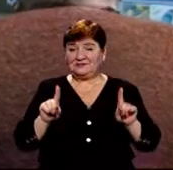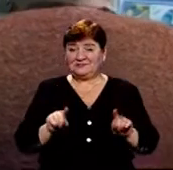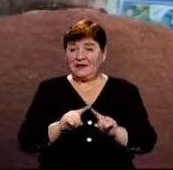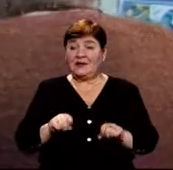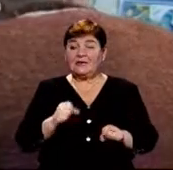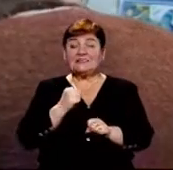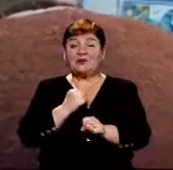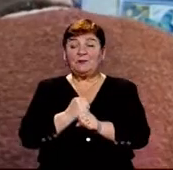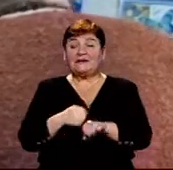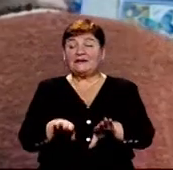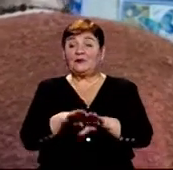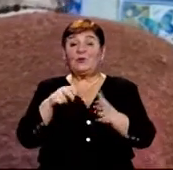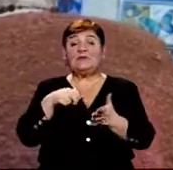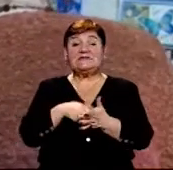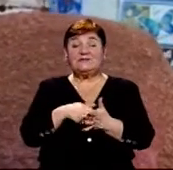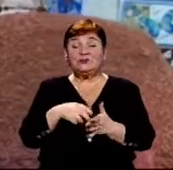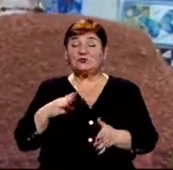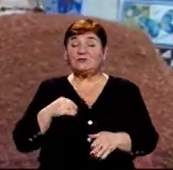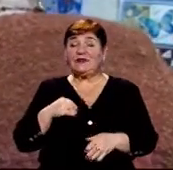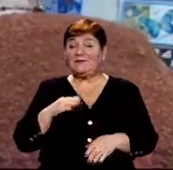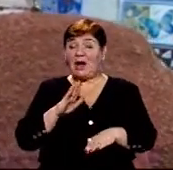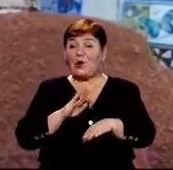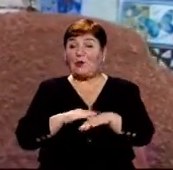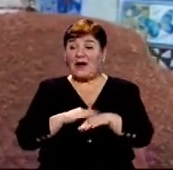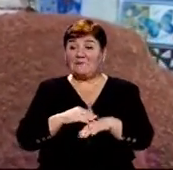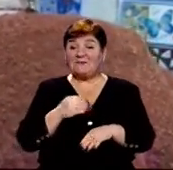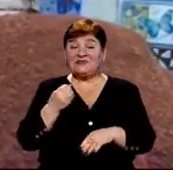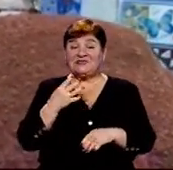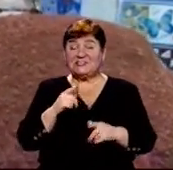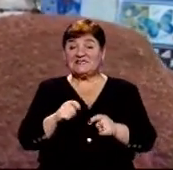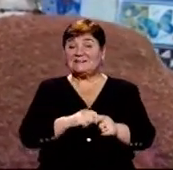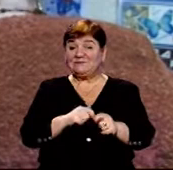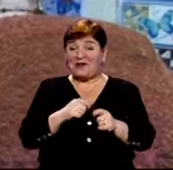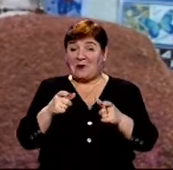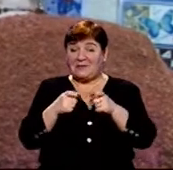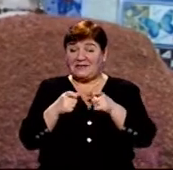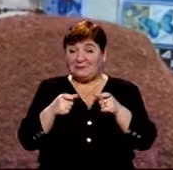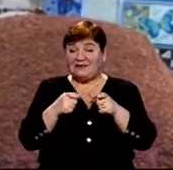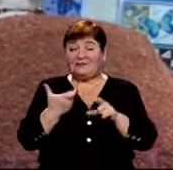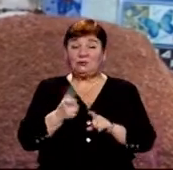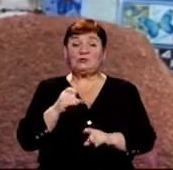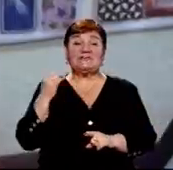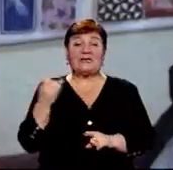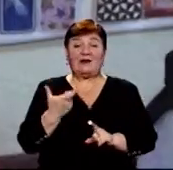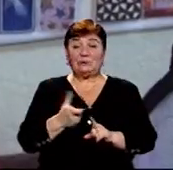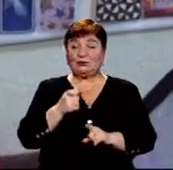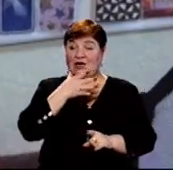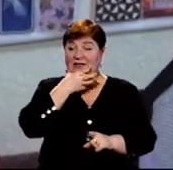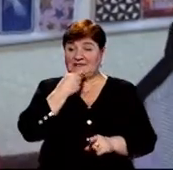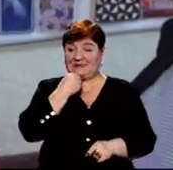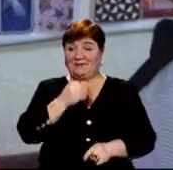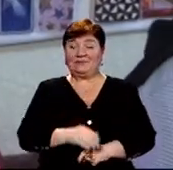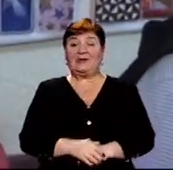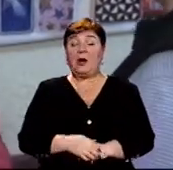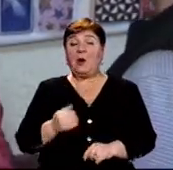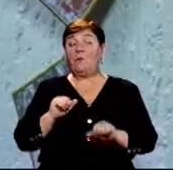зробити лисівочку своїми руками, та ще є клаптик, це дуже цікаво, дуже красиво, дуже креативно.